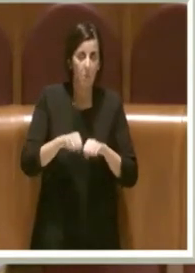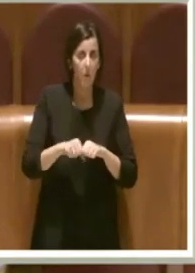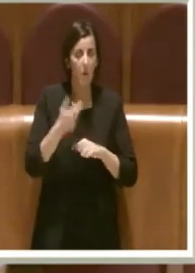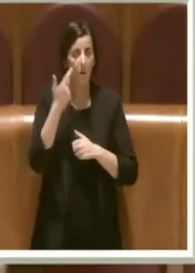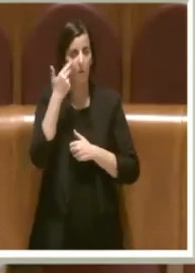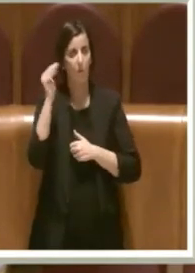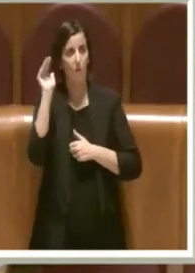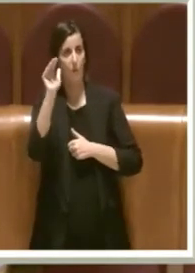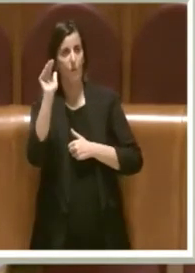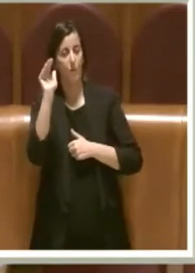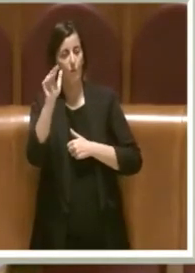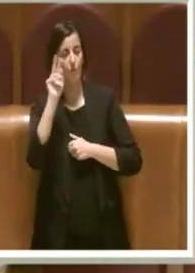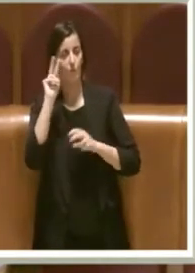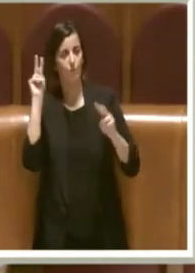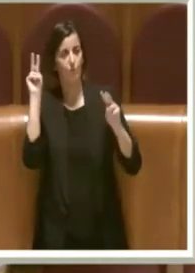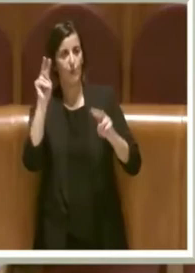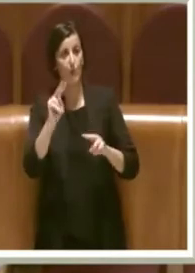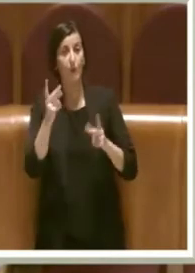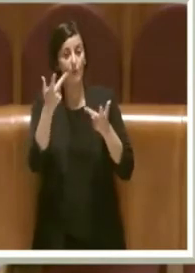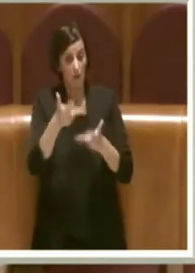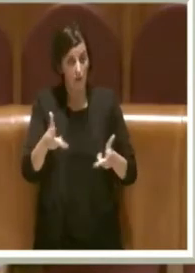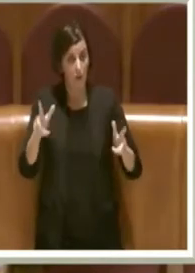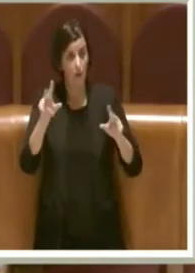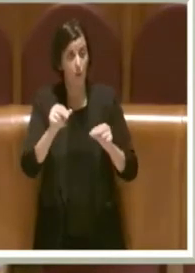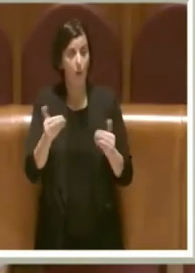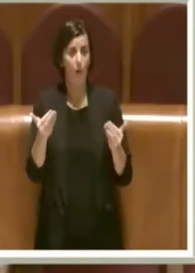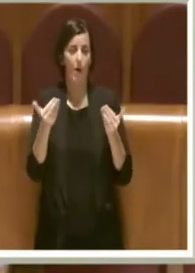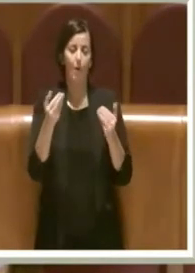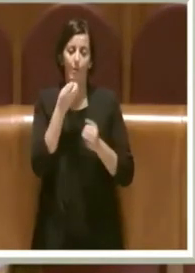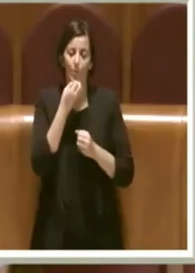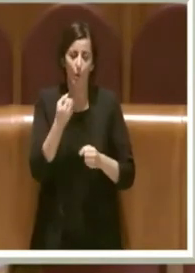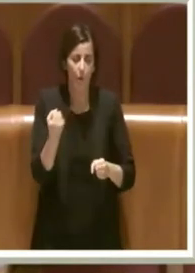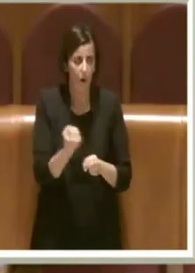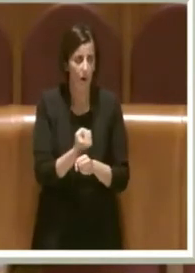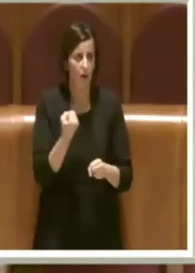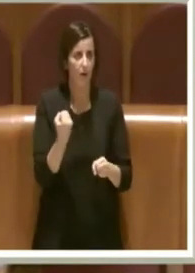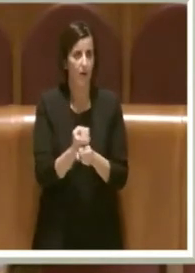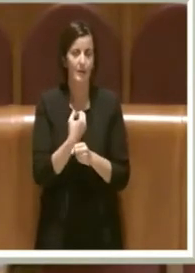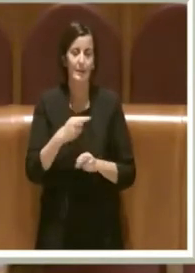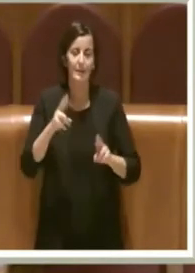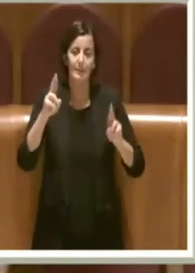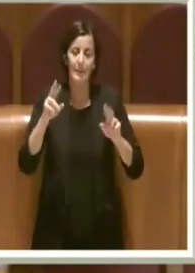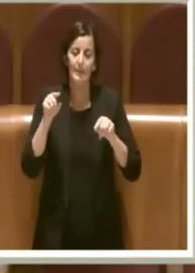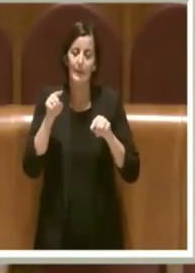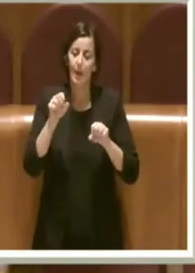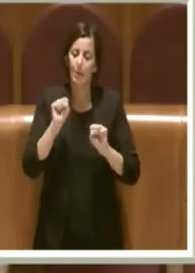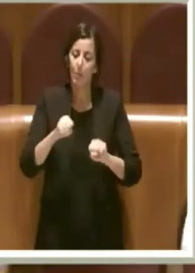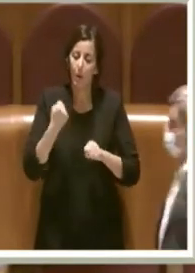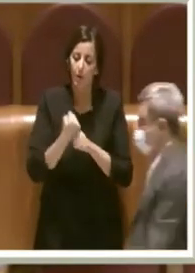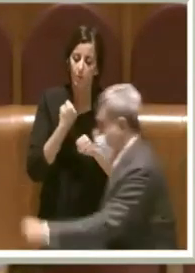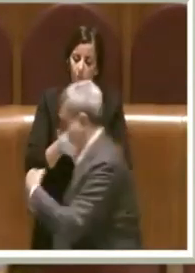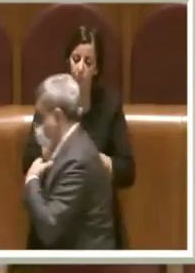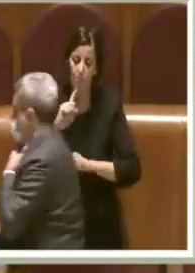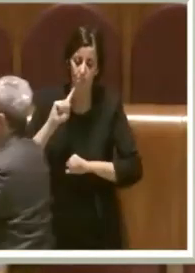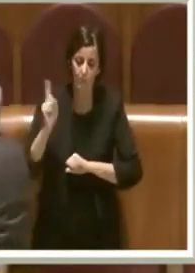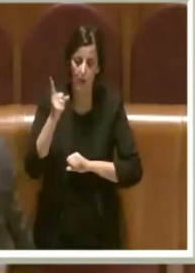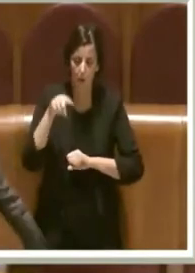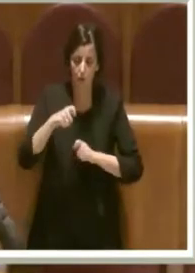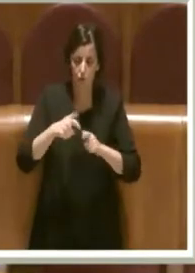rinnovo veramente gli auguri, il buon lavoro con la speranza che lei possa fare il merito per la città